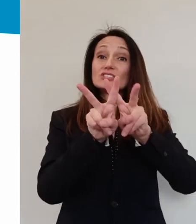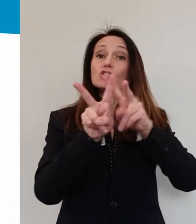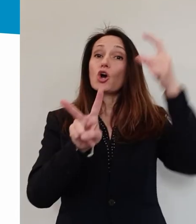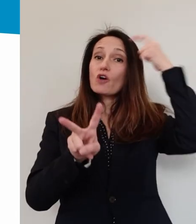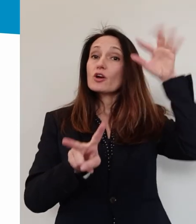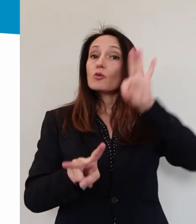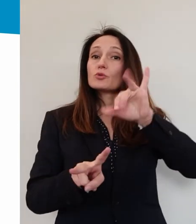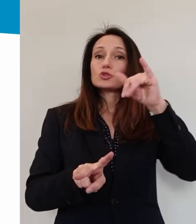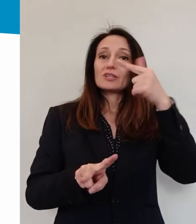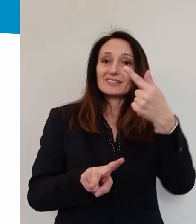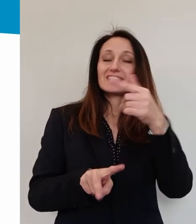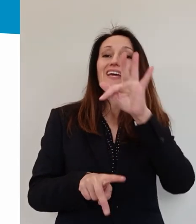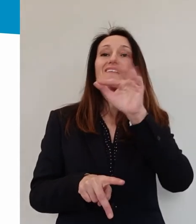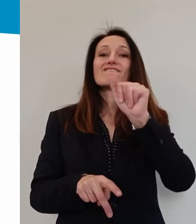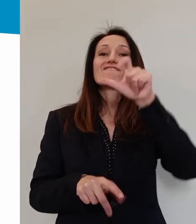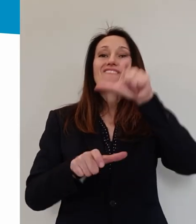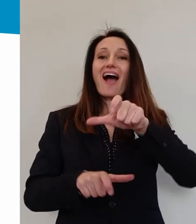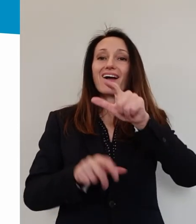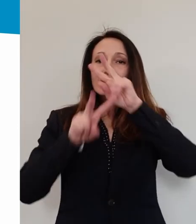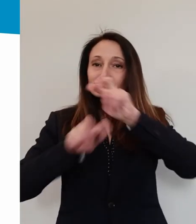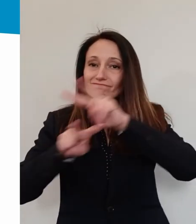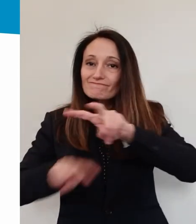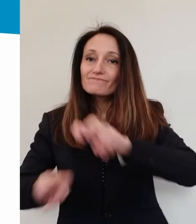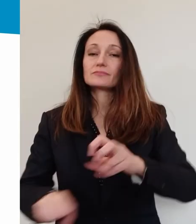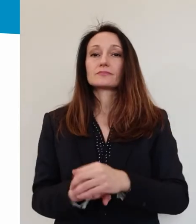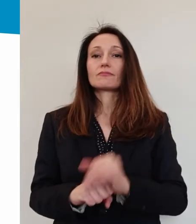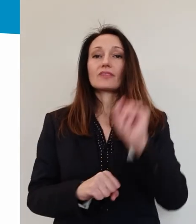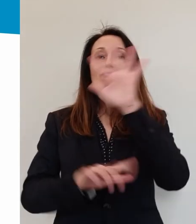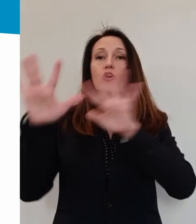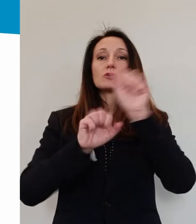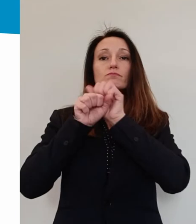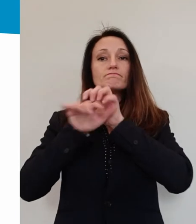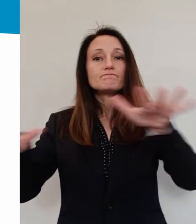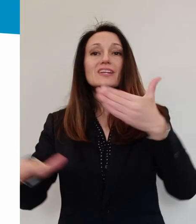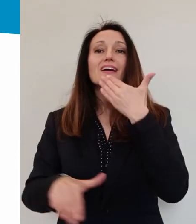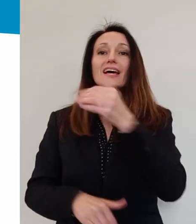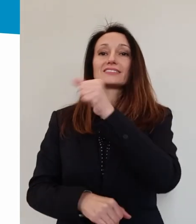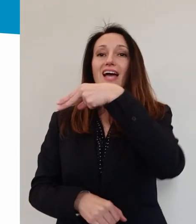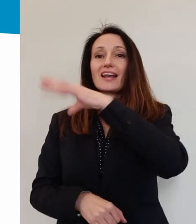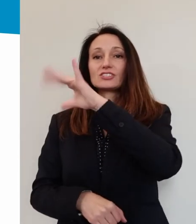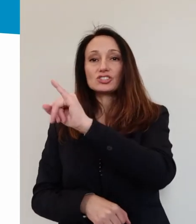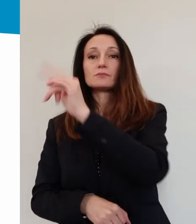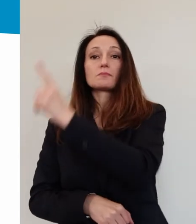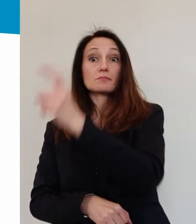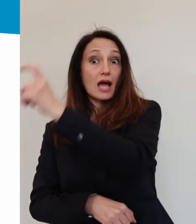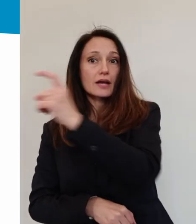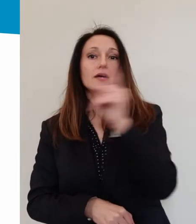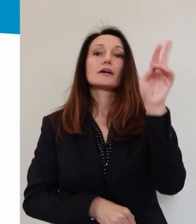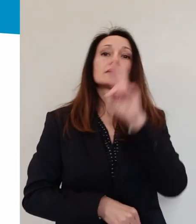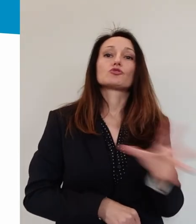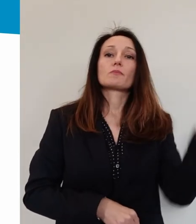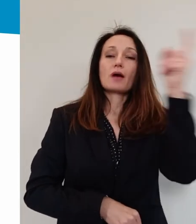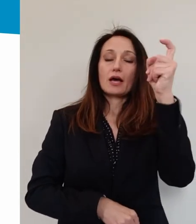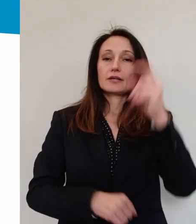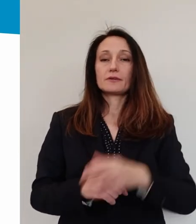a cura di Anci Marche e Regione Marche. Numero verde coronavirus attivo dalle 8 alle 20.